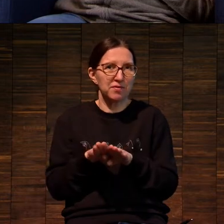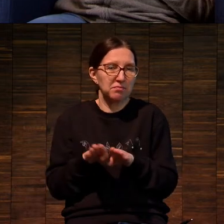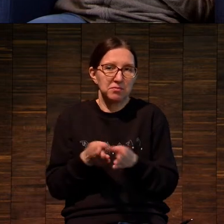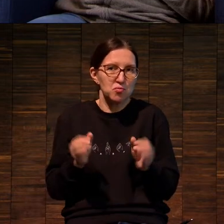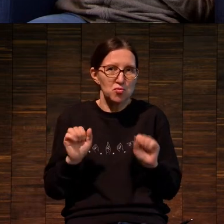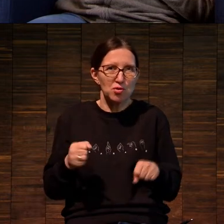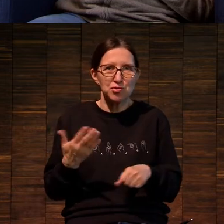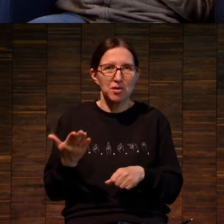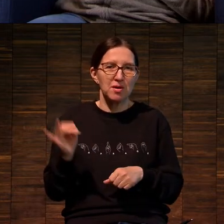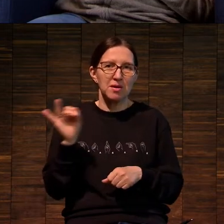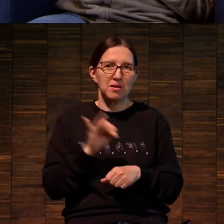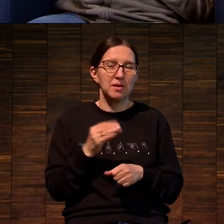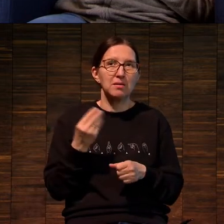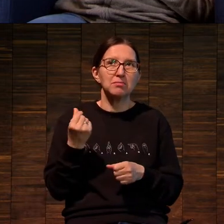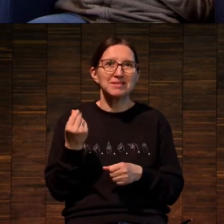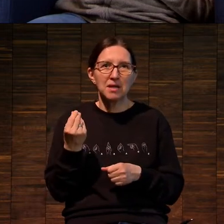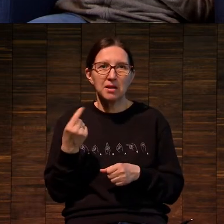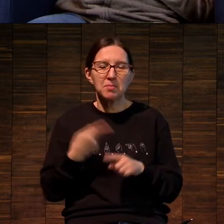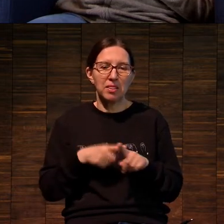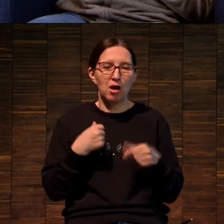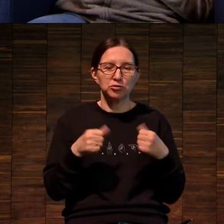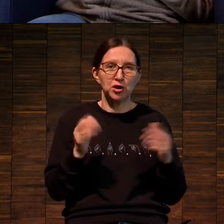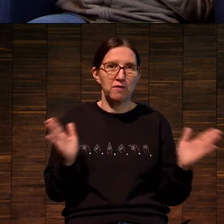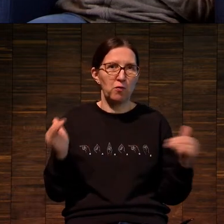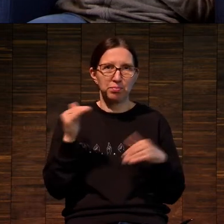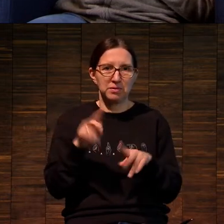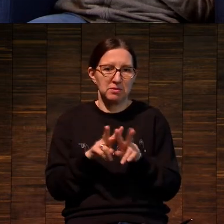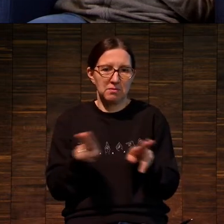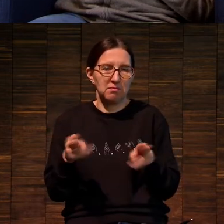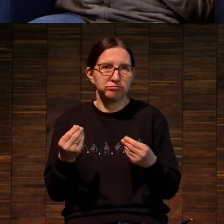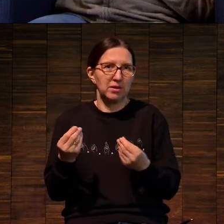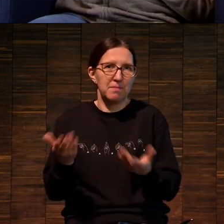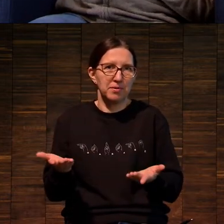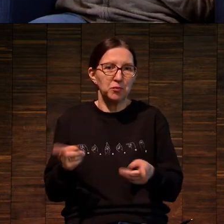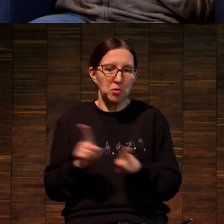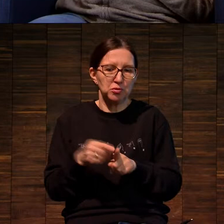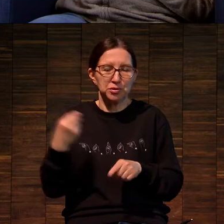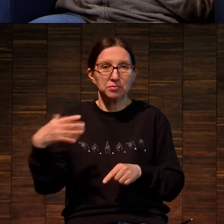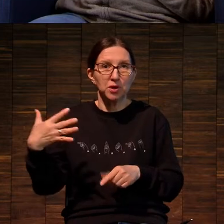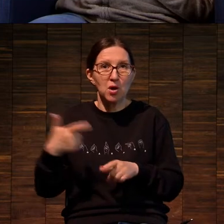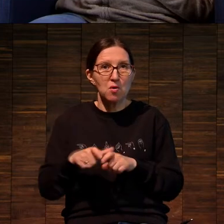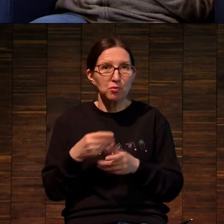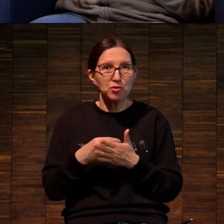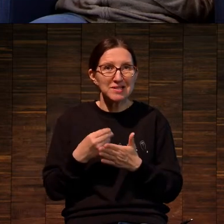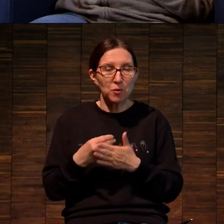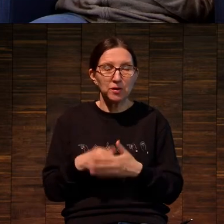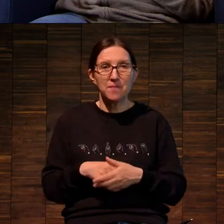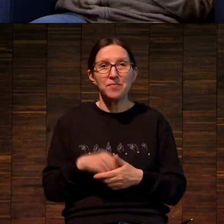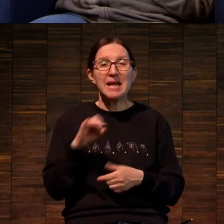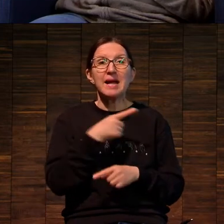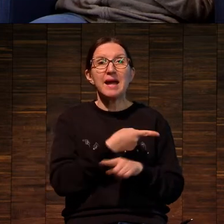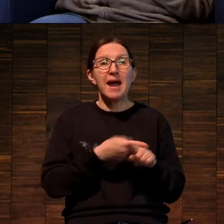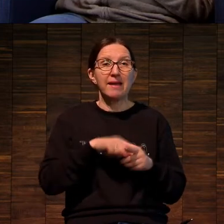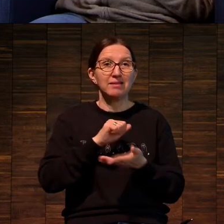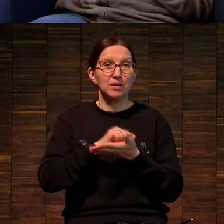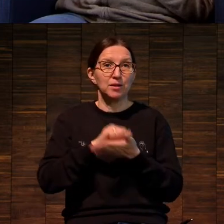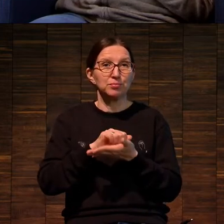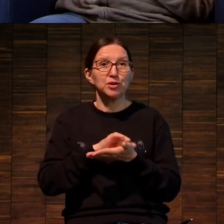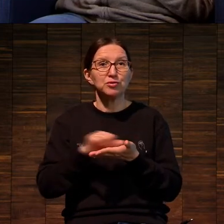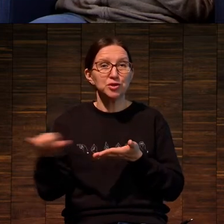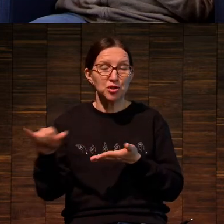ценами на живописные произведения. И в данном случае это тираж 6,